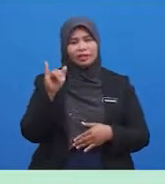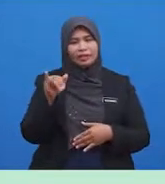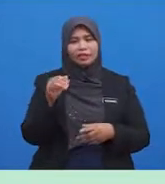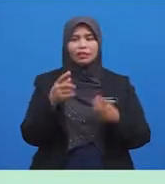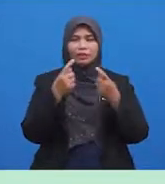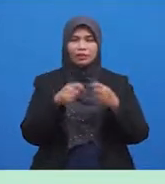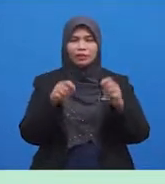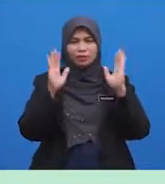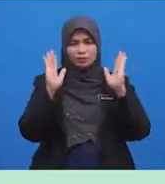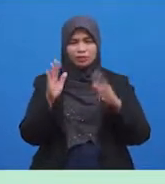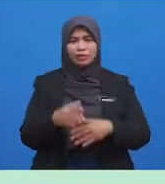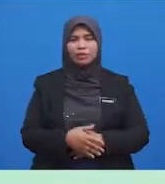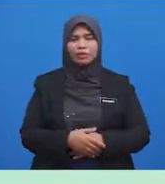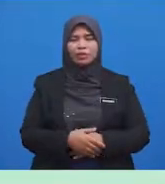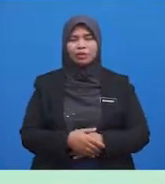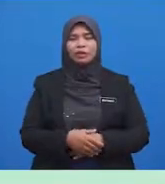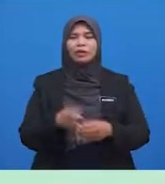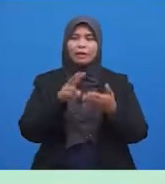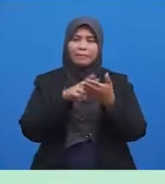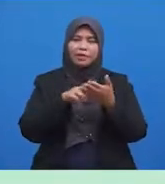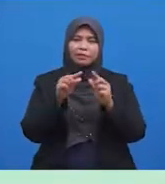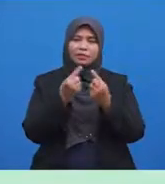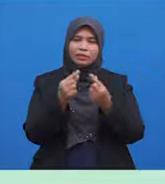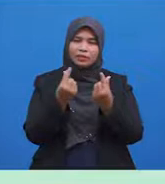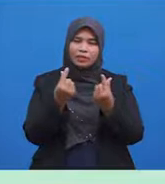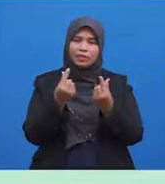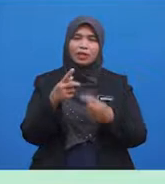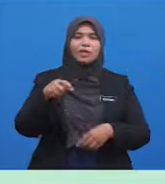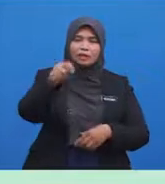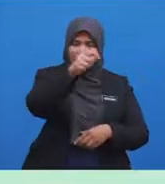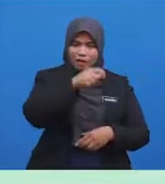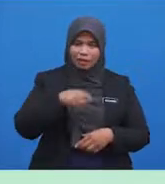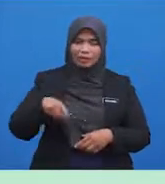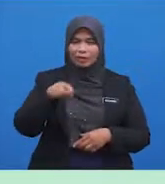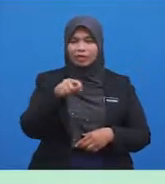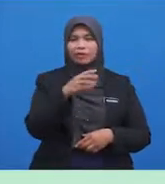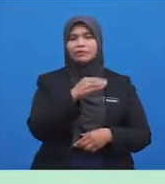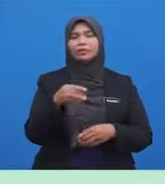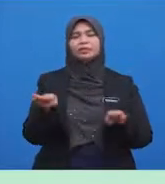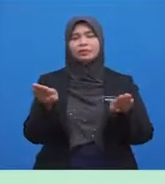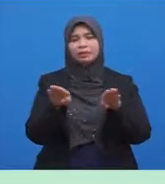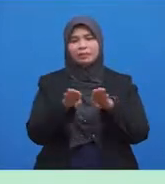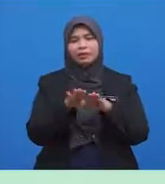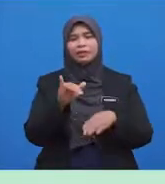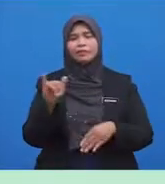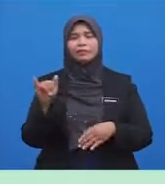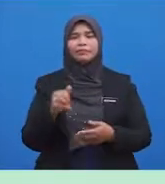menunaikan solat, membaca Al-Quran, tawaf dan sebagainya.